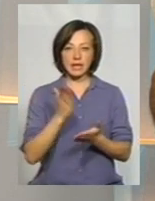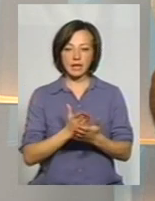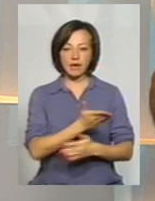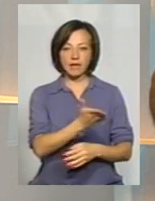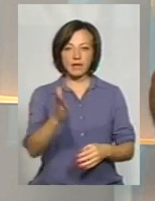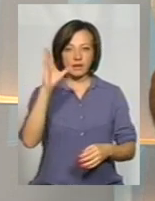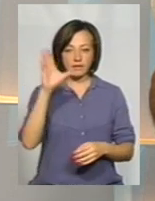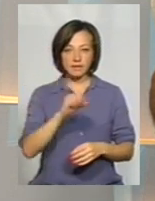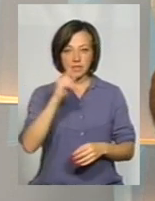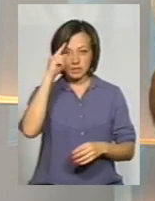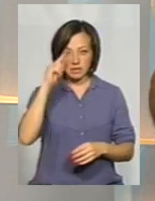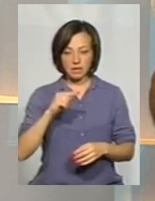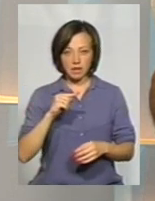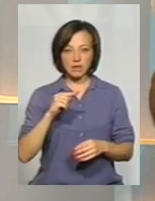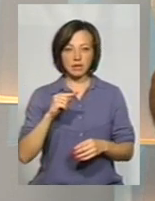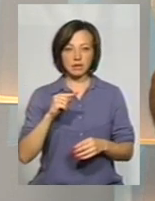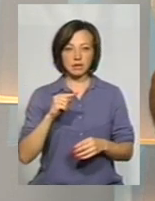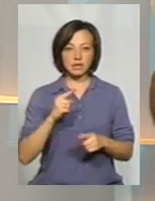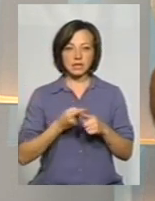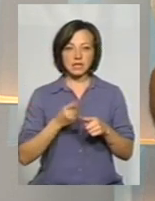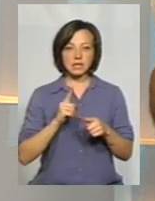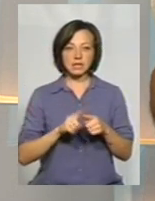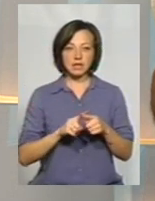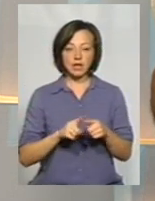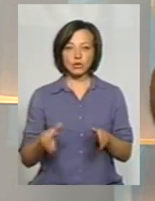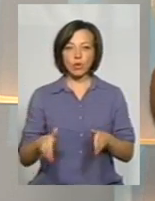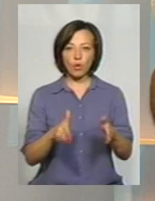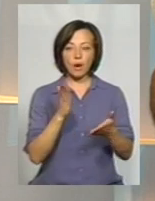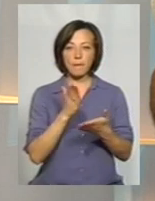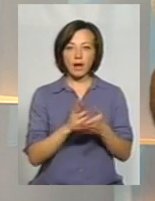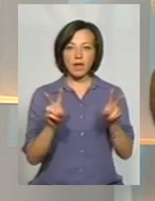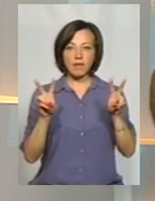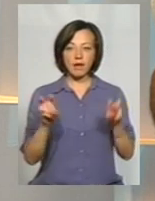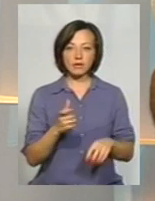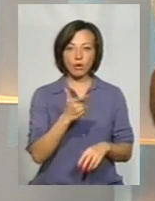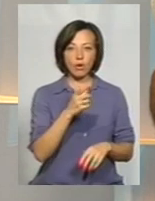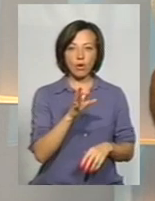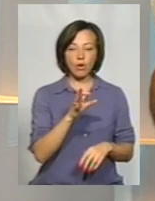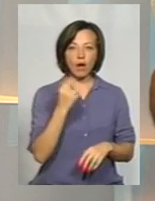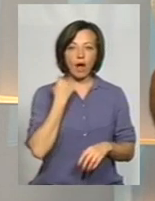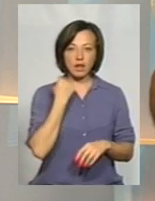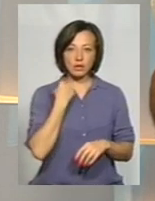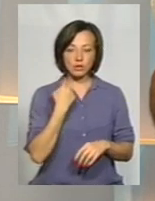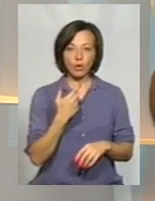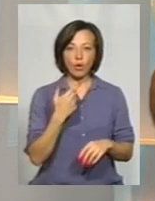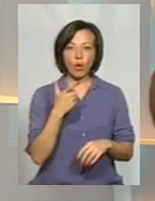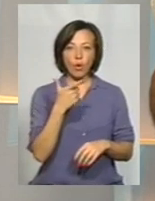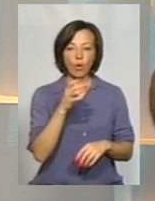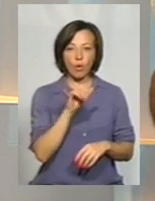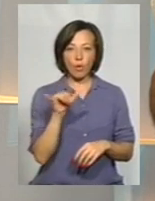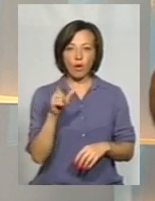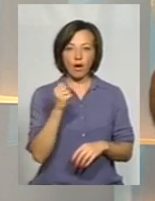ця дорога має назву «Гоу Хайвей». Це автобільна дорога